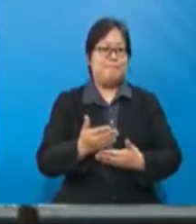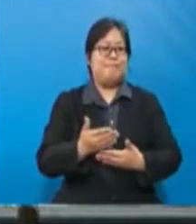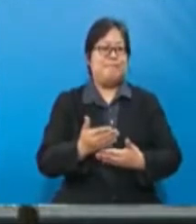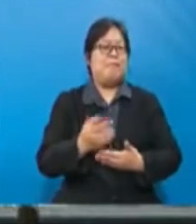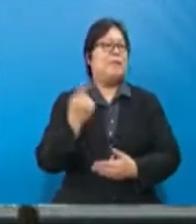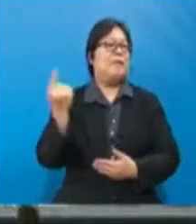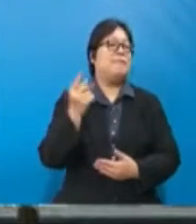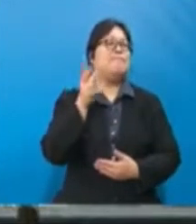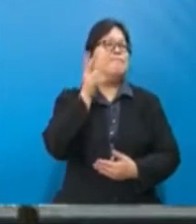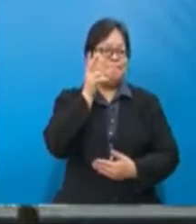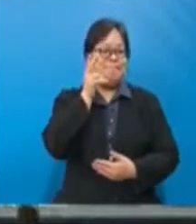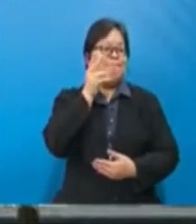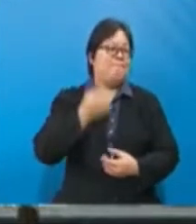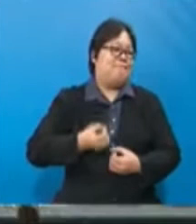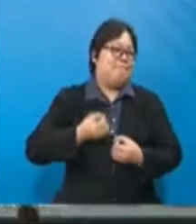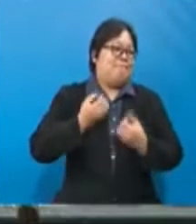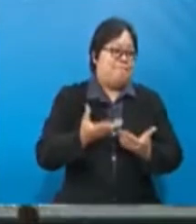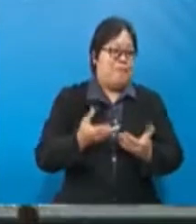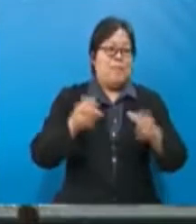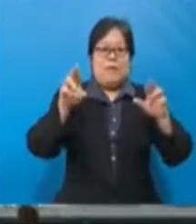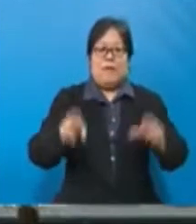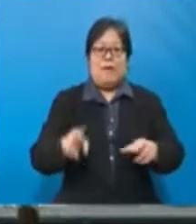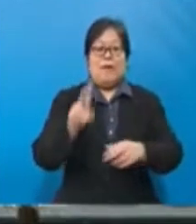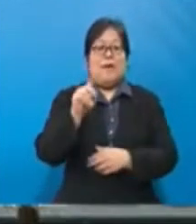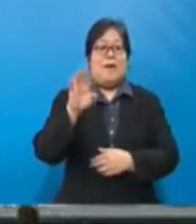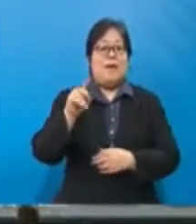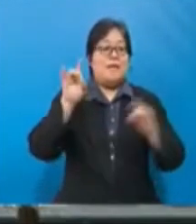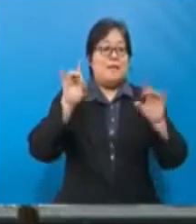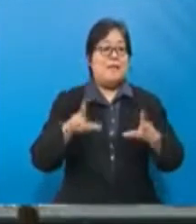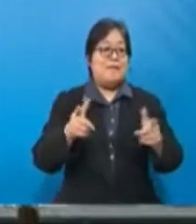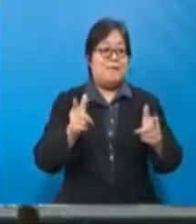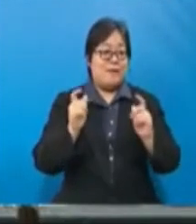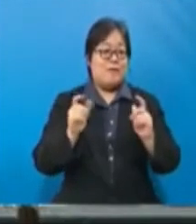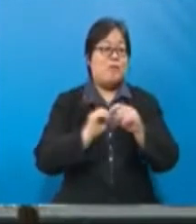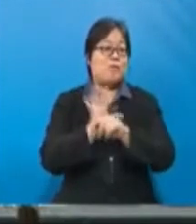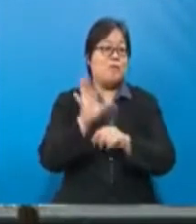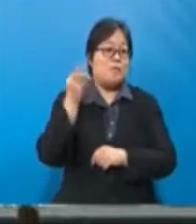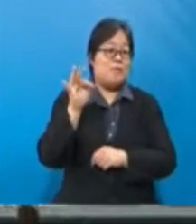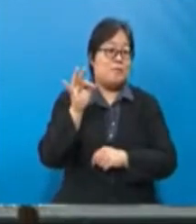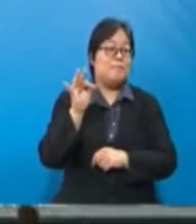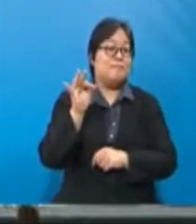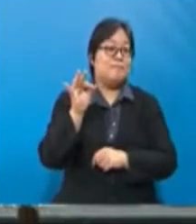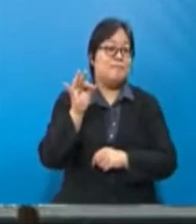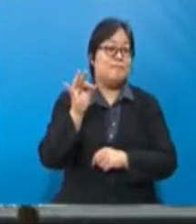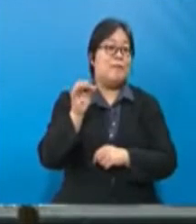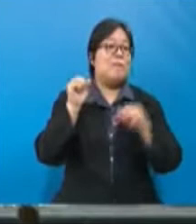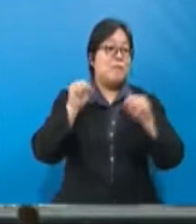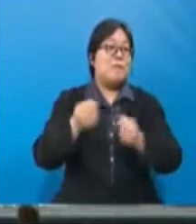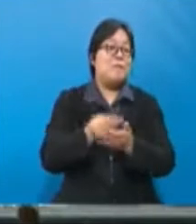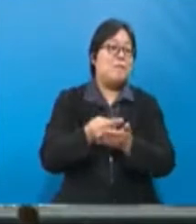dan sentiasa mendengar luahan kerayat supaya kit ujian pantas antigen COVID-19 ujian kenderi ini